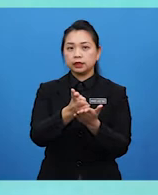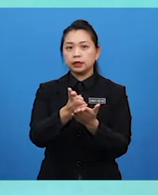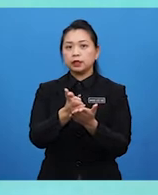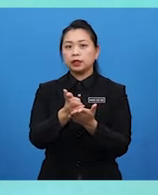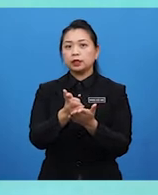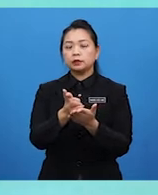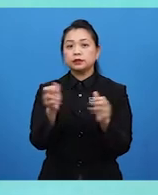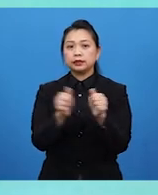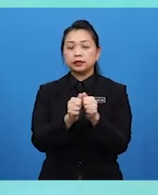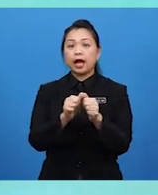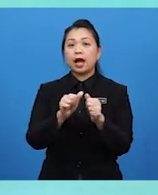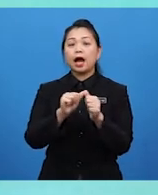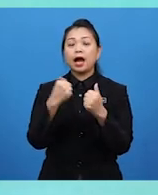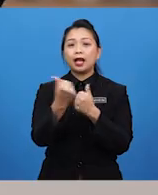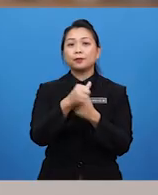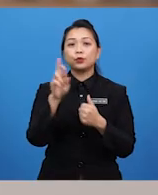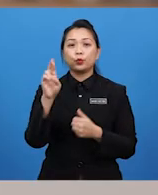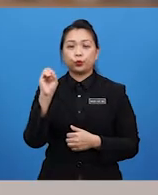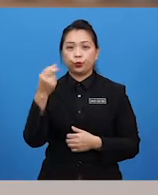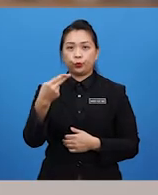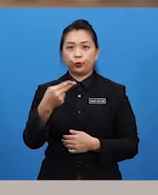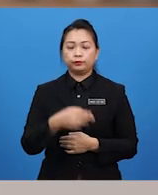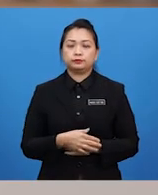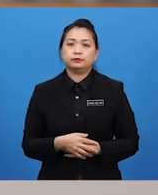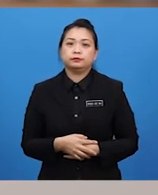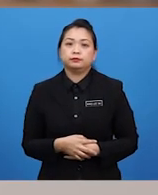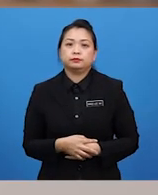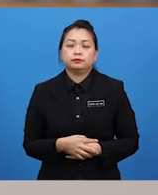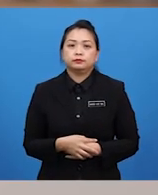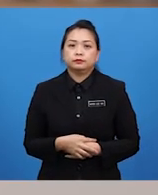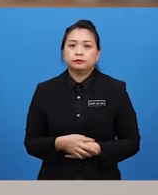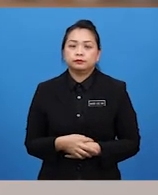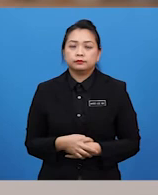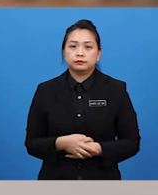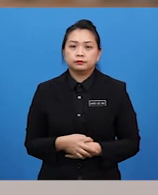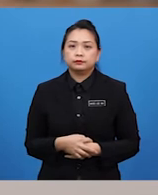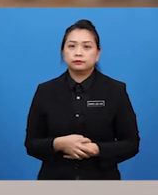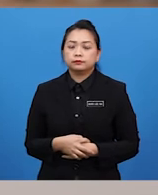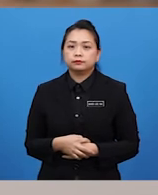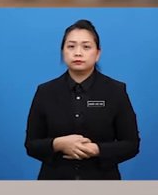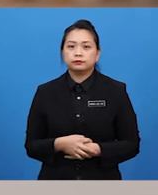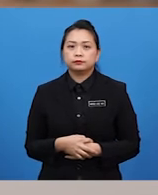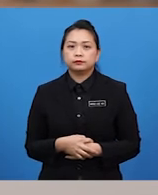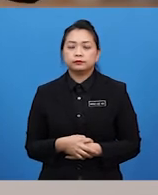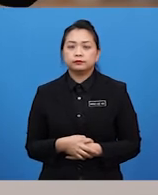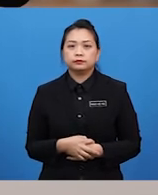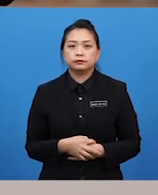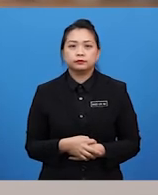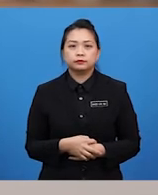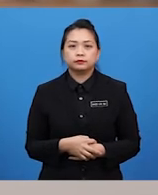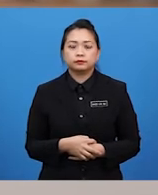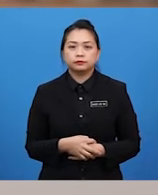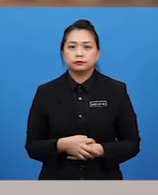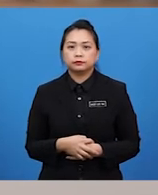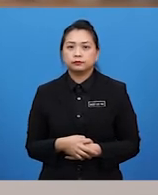dengan alam roh atau rohani. Dan, sungguhnya memang menarik, Cikgu Arif dalam konteks spiritual ini bagaimana pula sebenarnya tadi